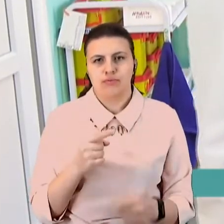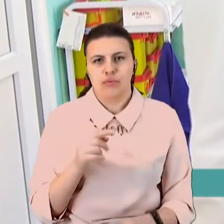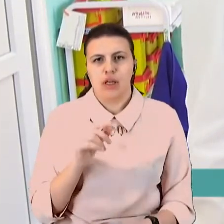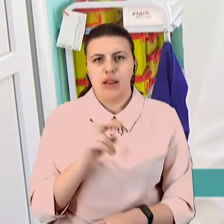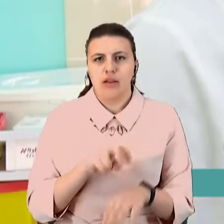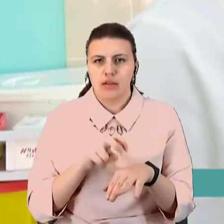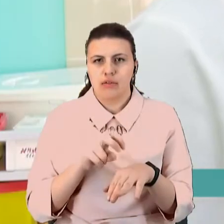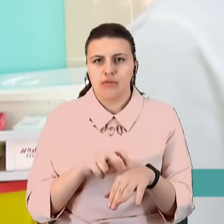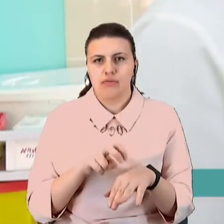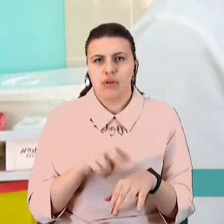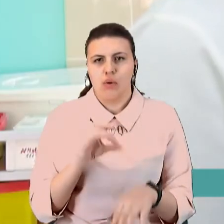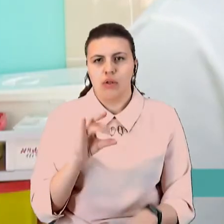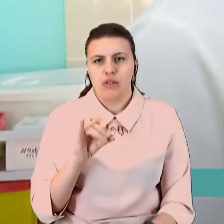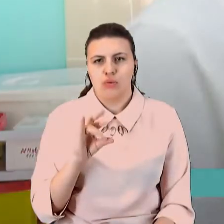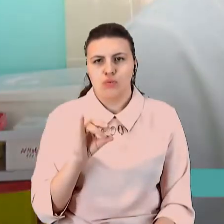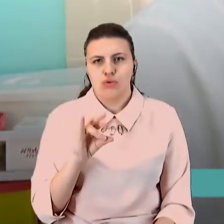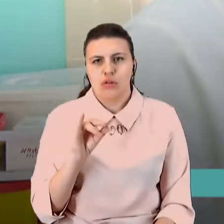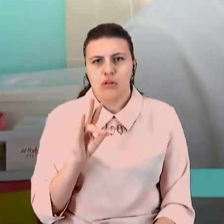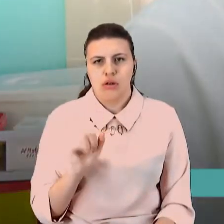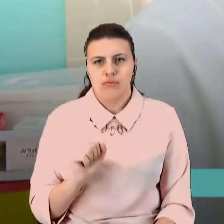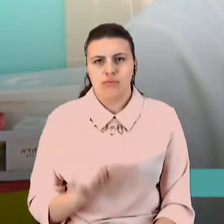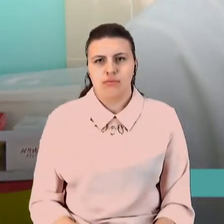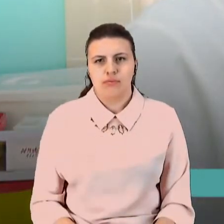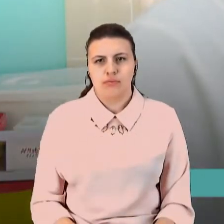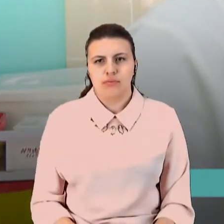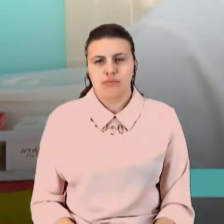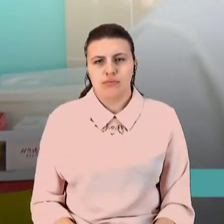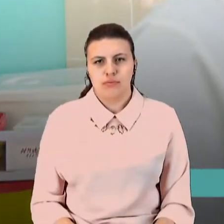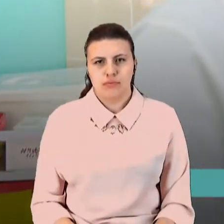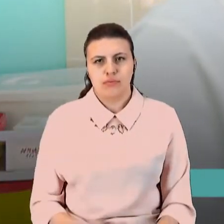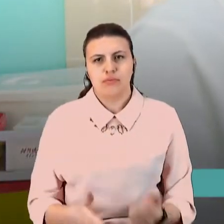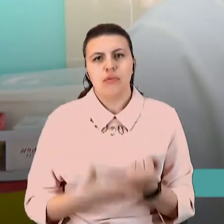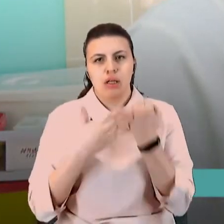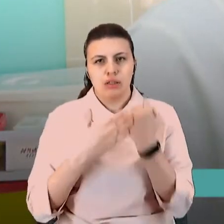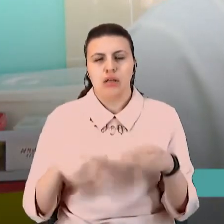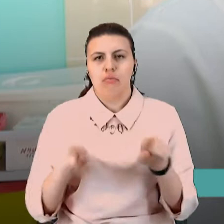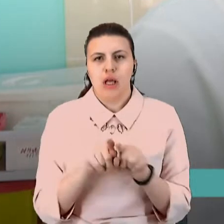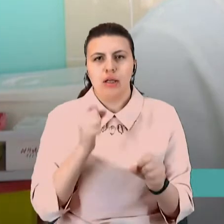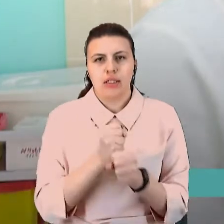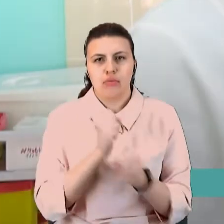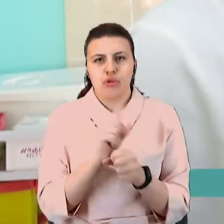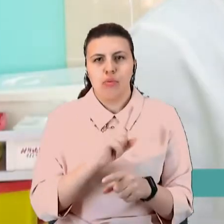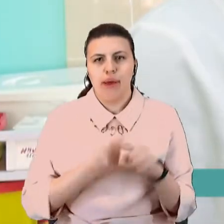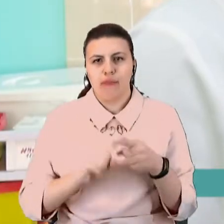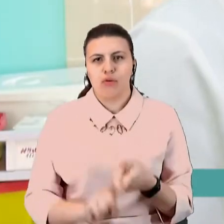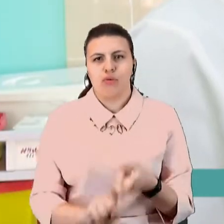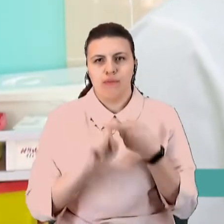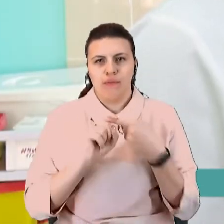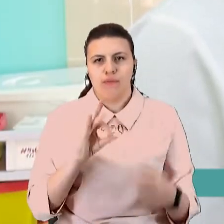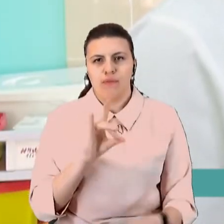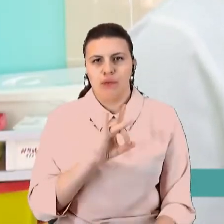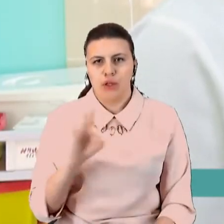Нужна. Ми тільки підтримуємо і робимо так, щоб вірус був неопределяємий